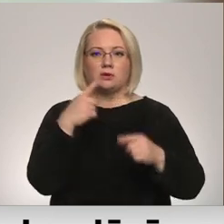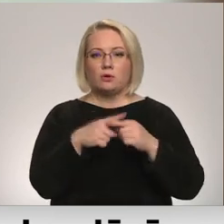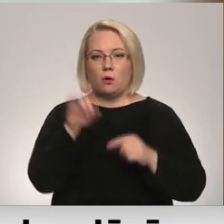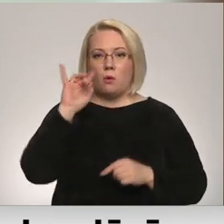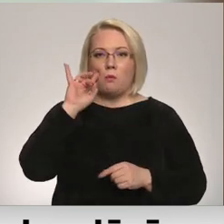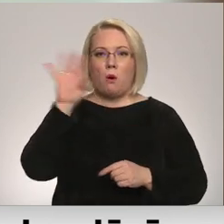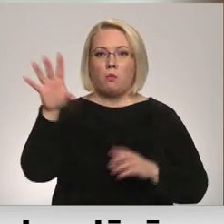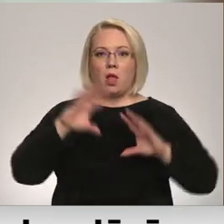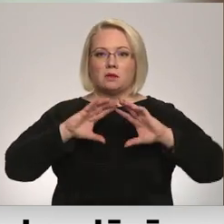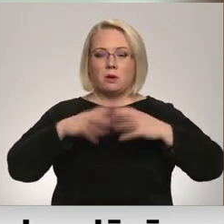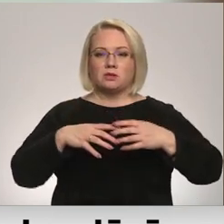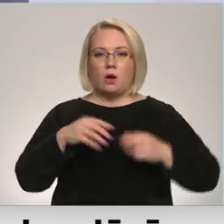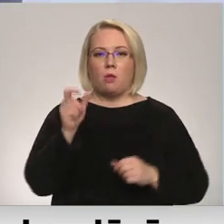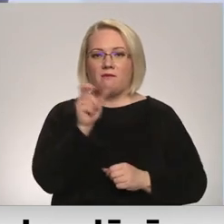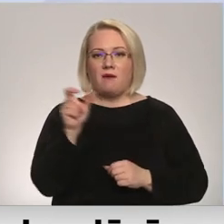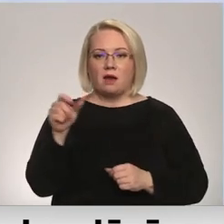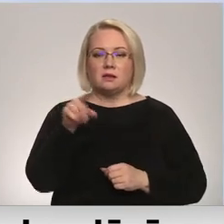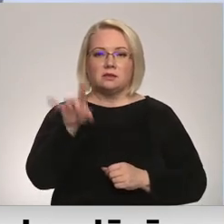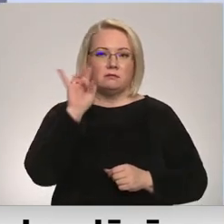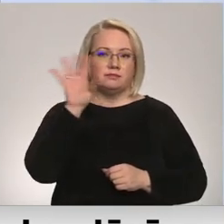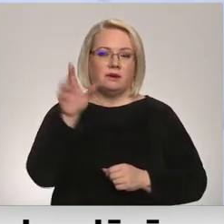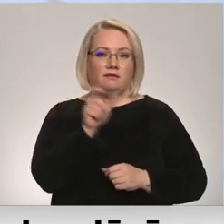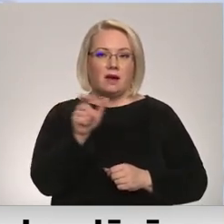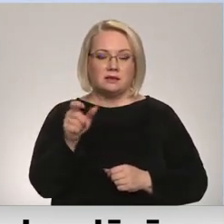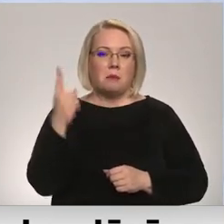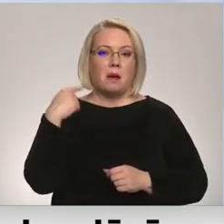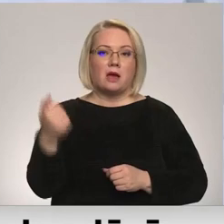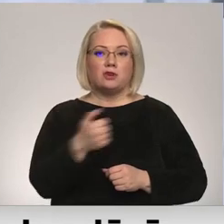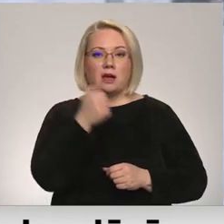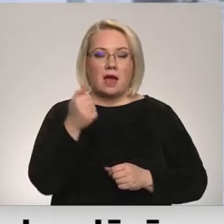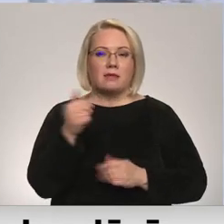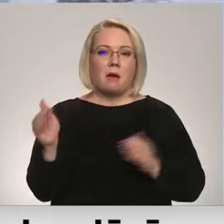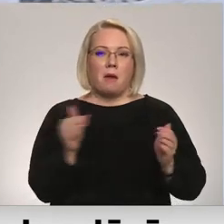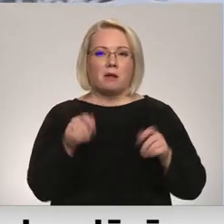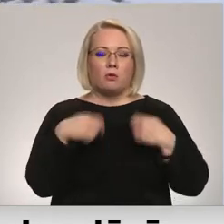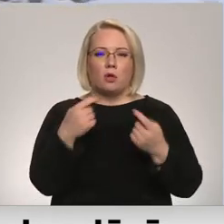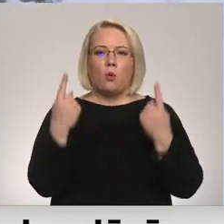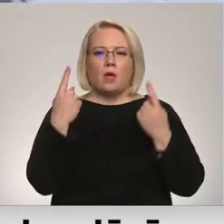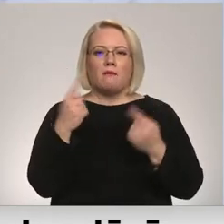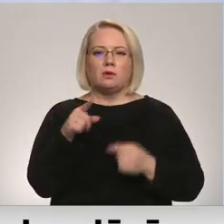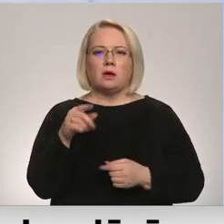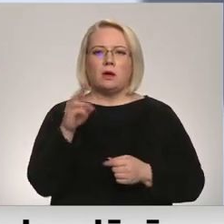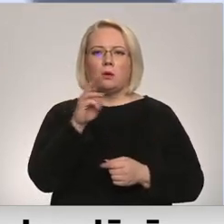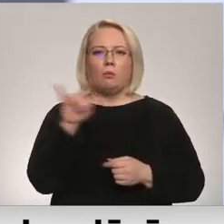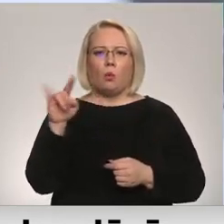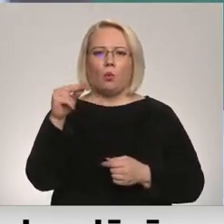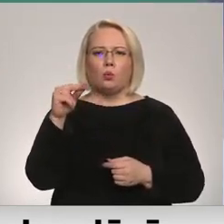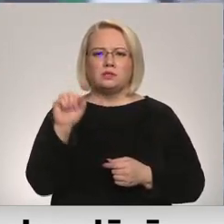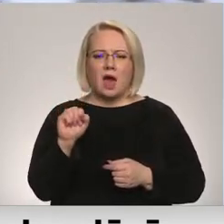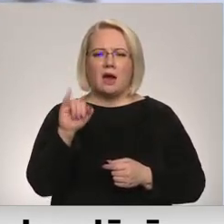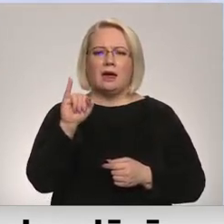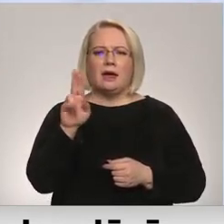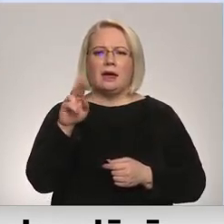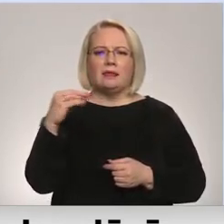diezgan populārs pasaulē, paskatās, tas ir populārs vārds. Pagājušajā gadā jaundzīmušajiem doti tādu unikālu vārdi kā mūza, inerce, ratka,